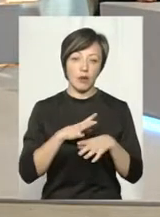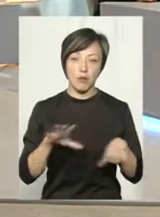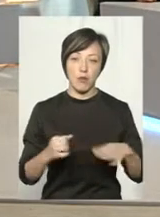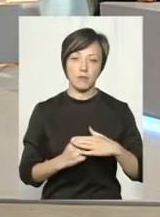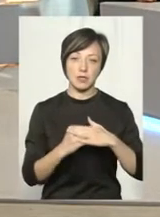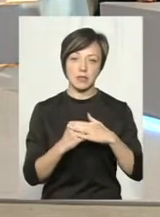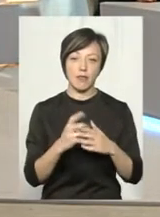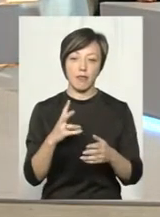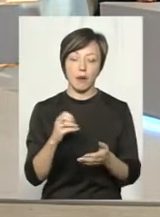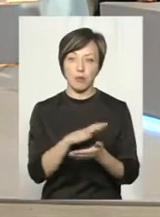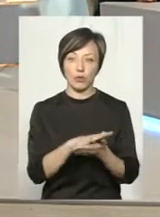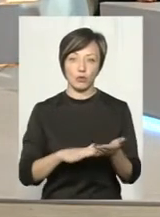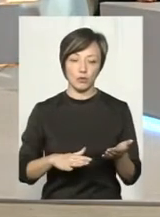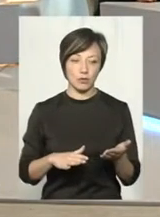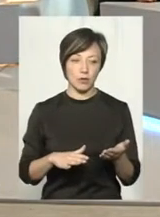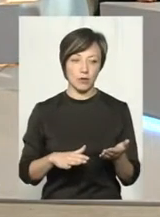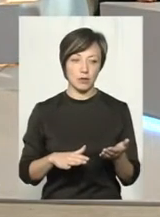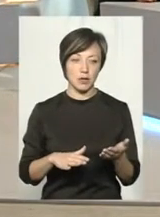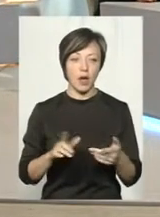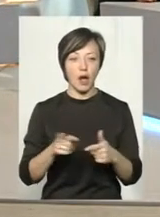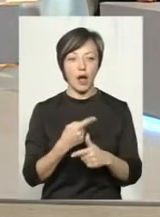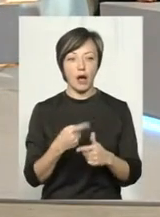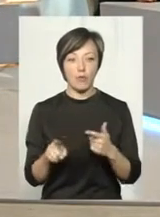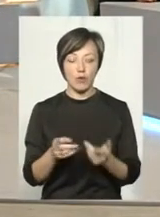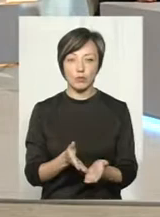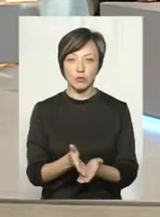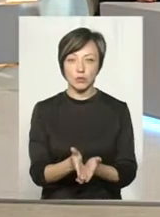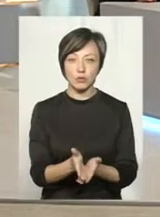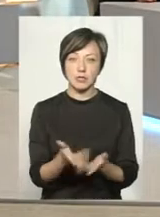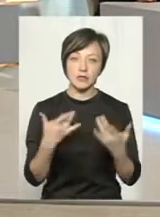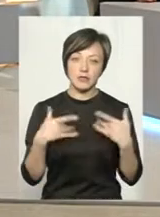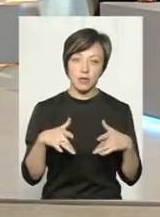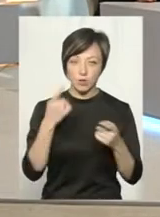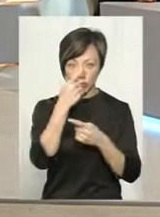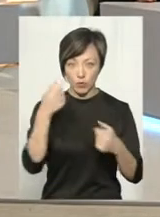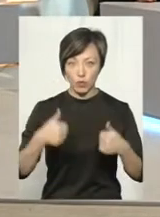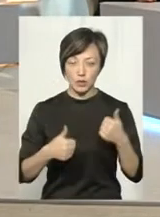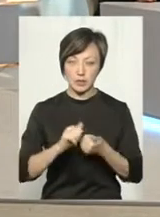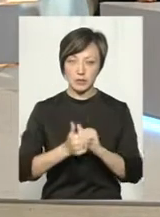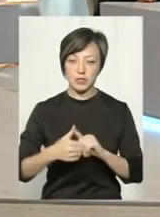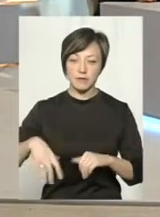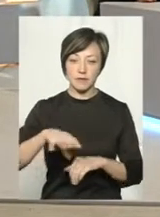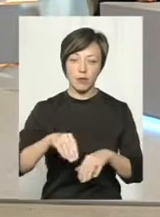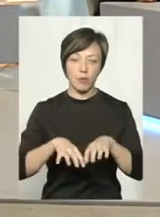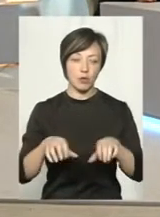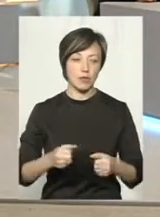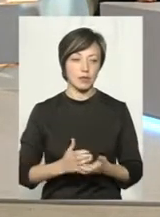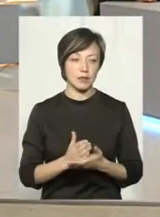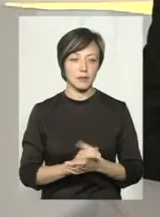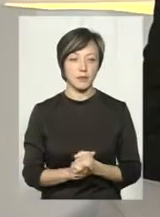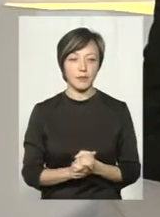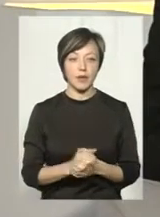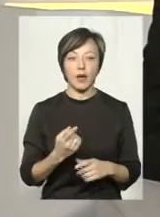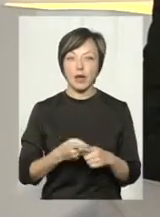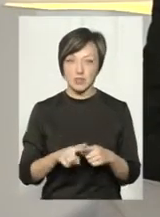не продовжувати або йти по шляху всіх звінити і об'явити конкурс на заміщення всіх посад. А це